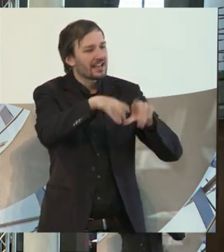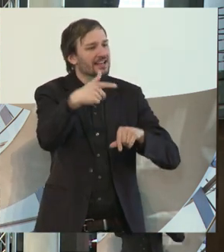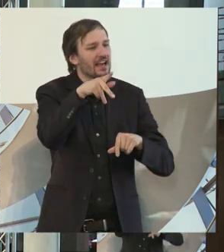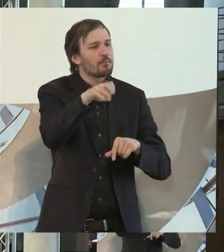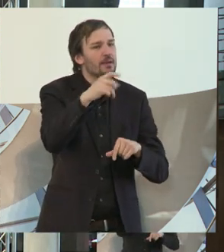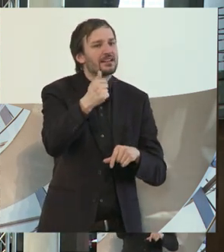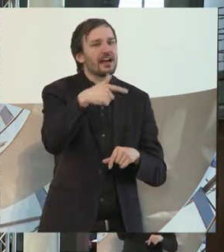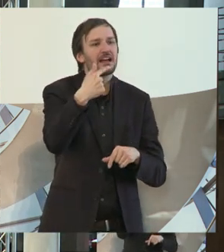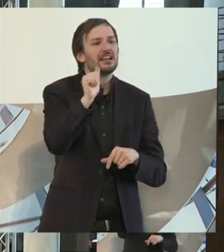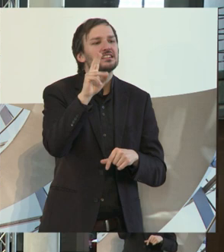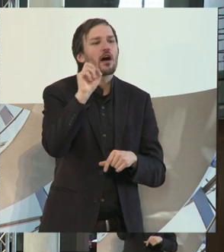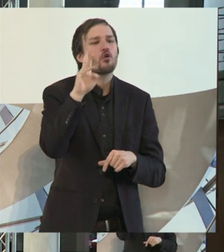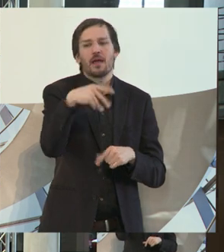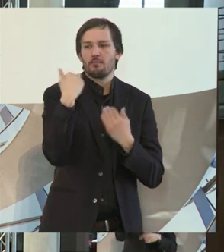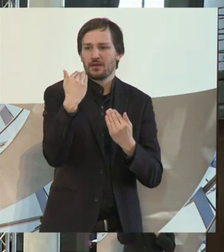beide mit dem gleichen Vornamen.